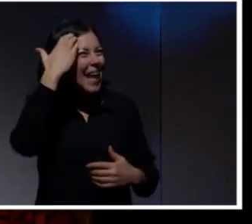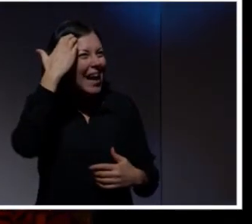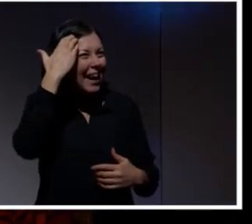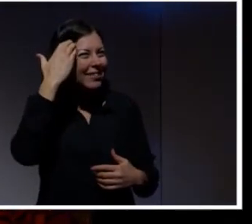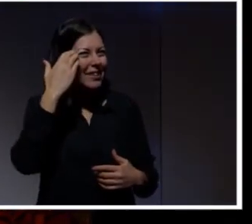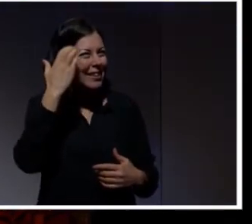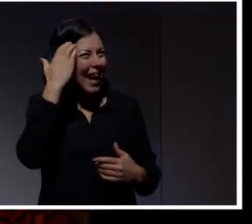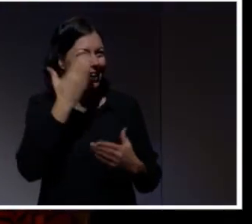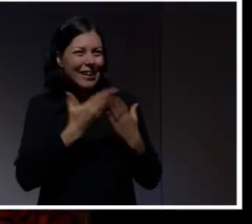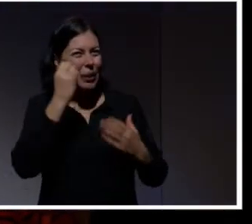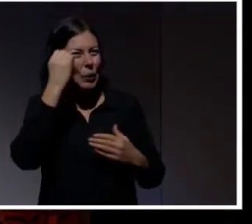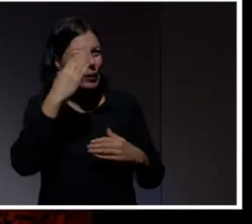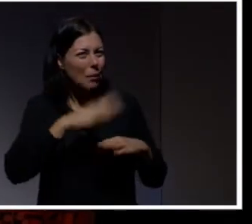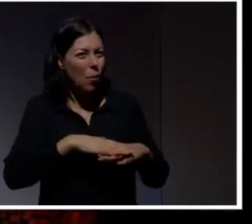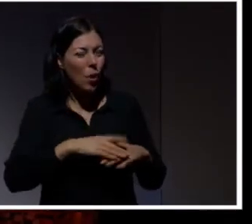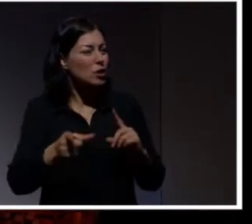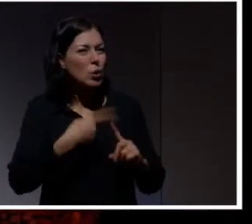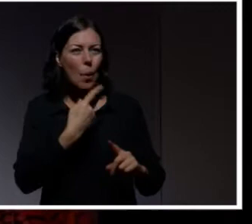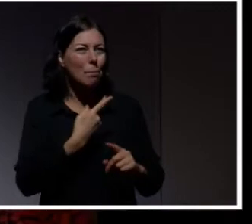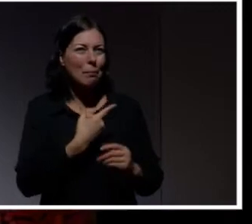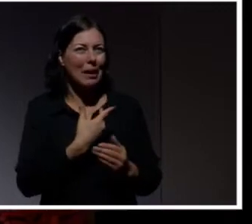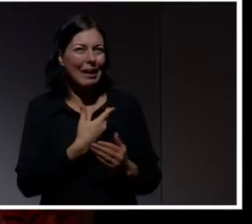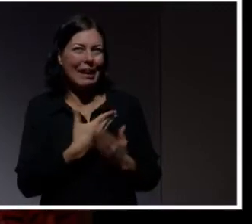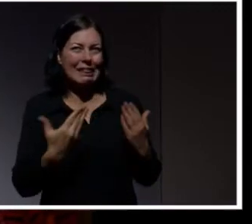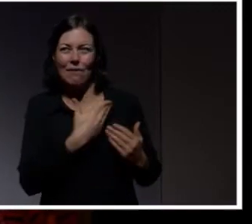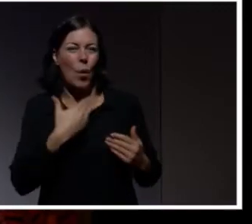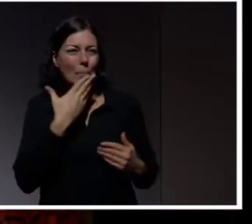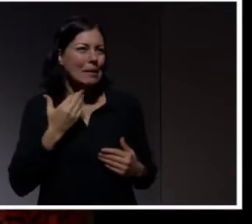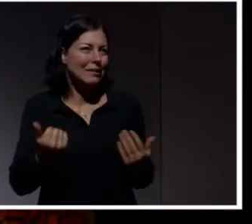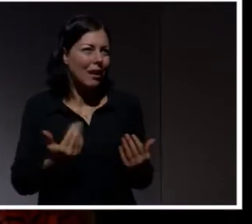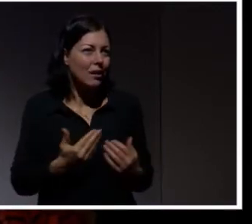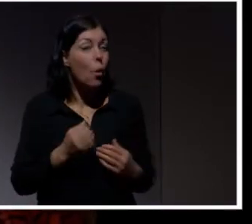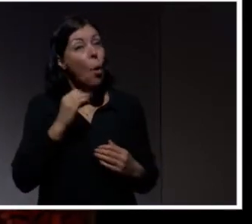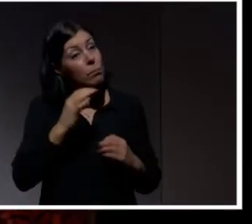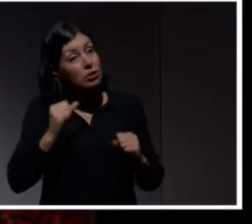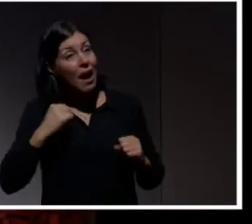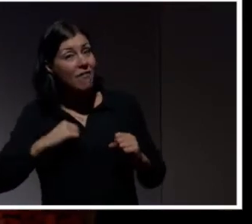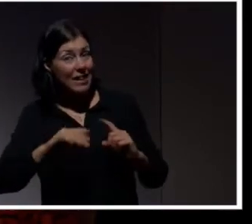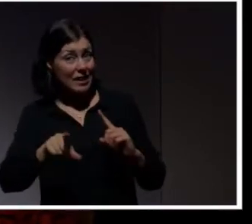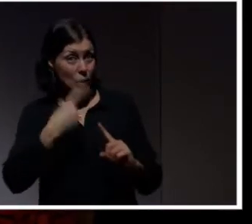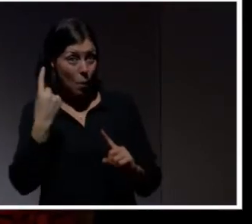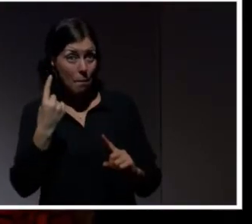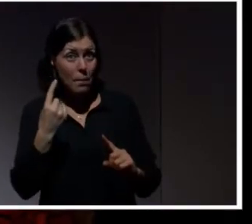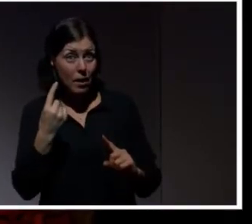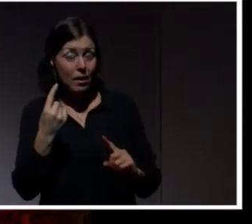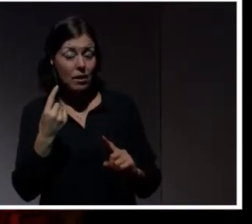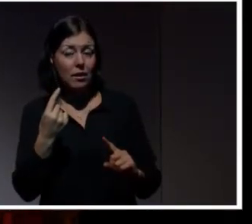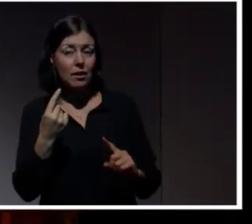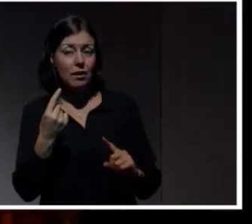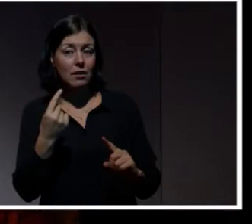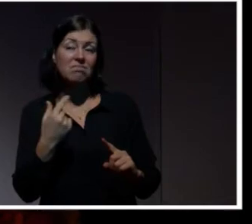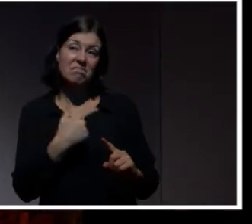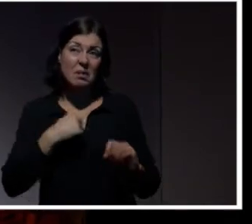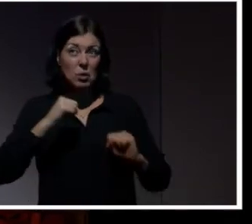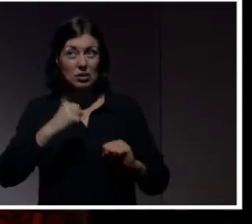den är inte bra på det här. Slump är inte våran grej. Och ska vi ha slump, då ska vi ju också försöka komma